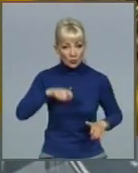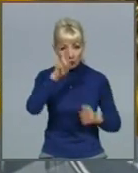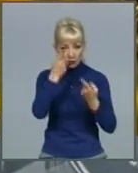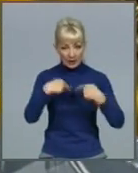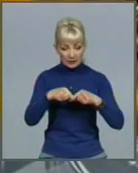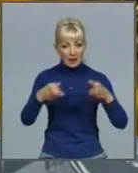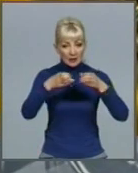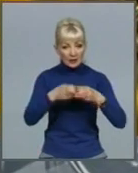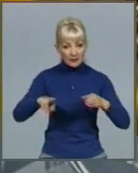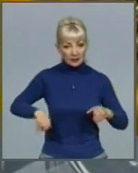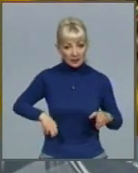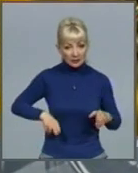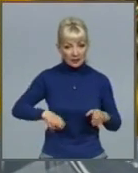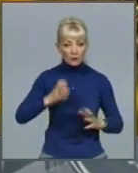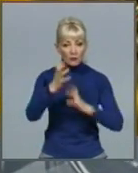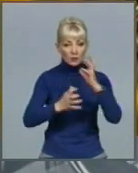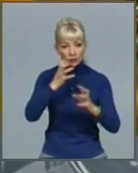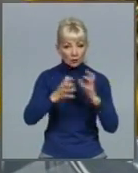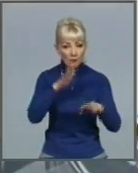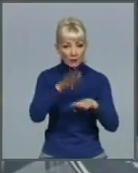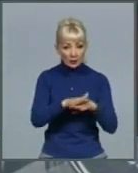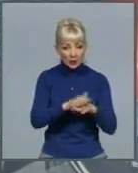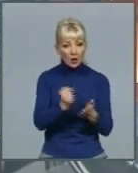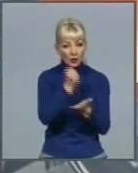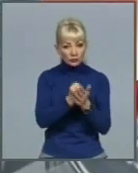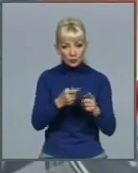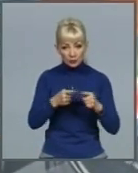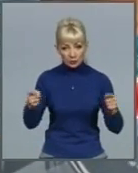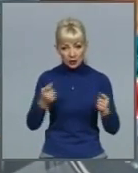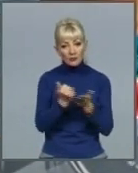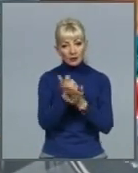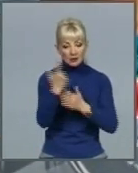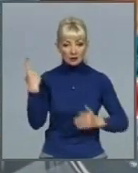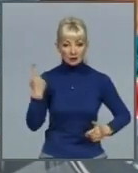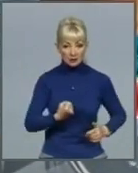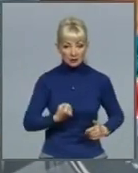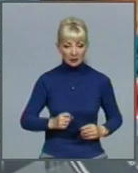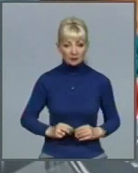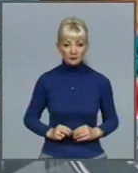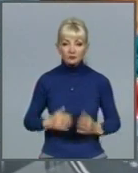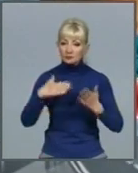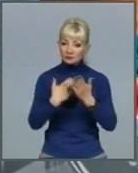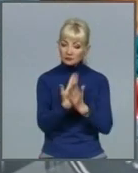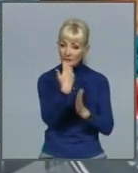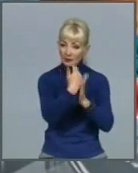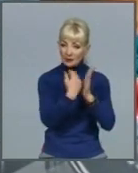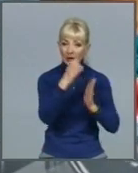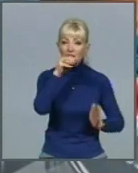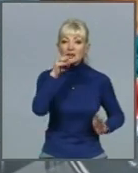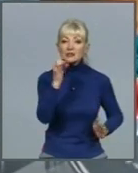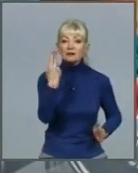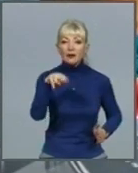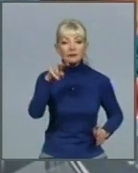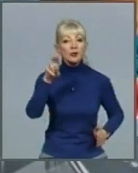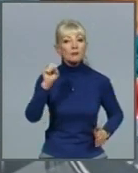фінустанови повинна ухвалити протягом кількох тижнів. Нова програма «Стендбай» забезпечить доступ до